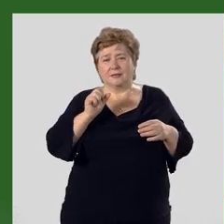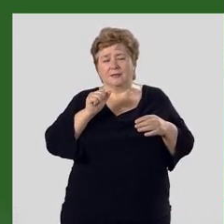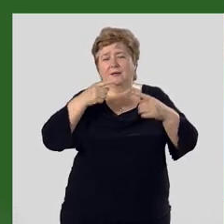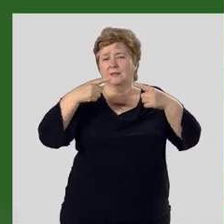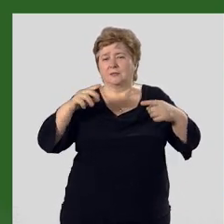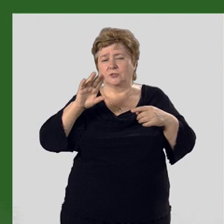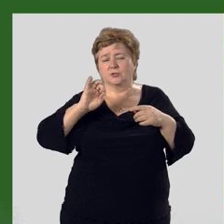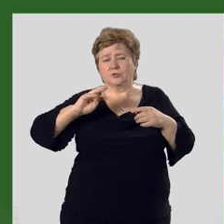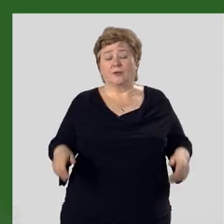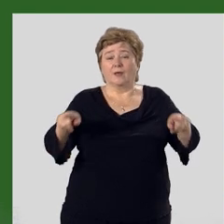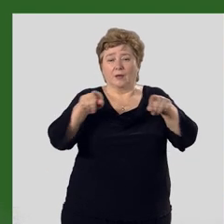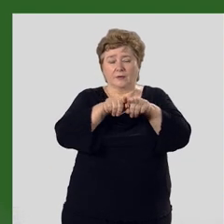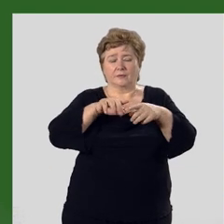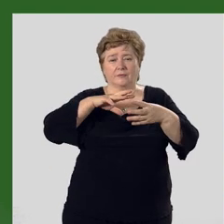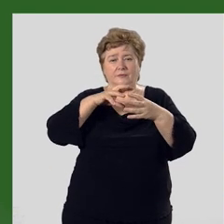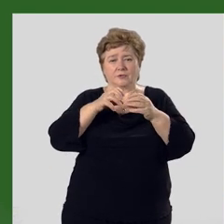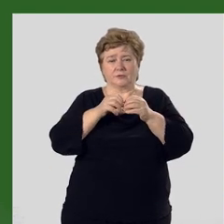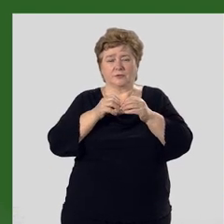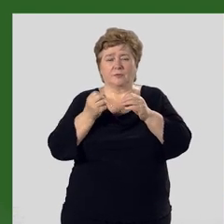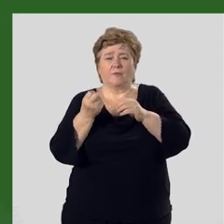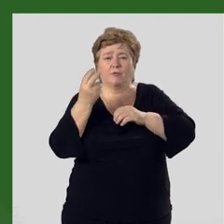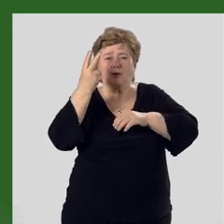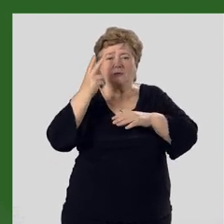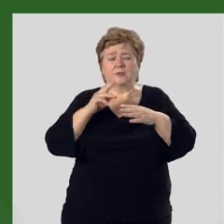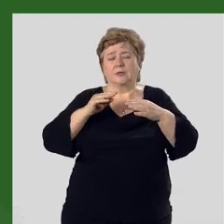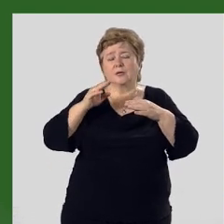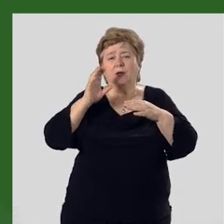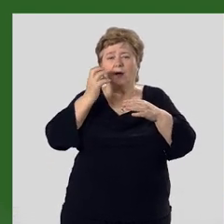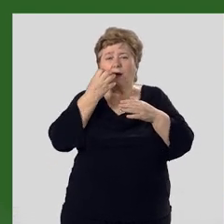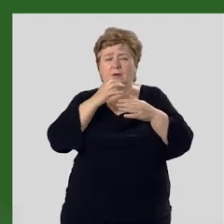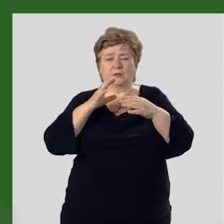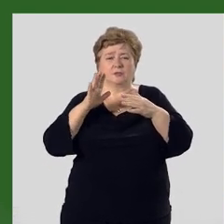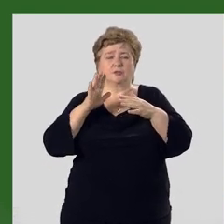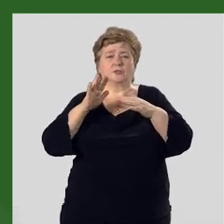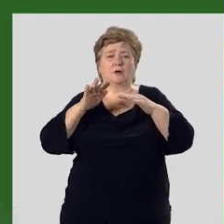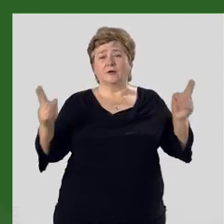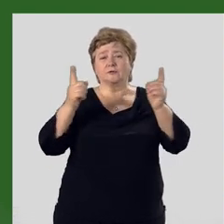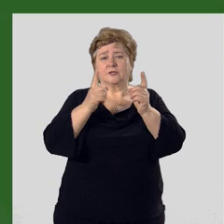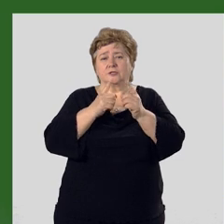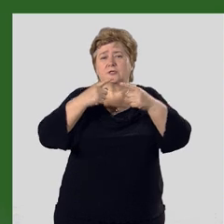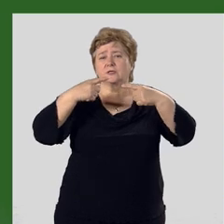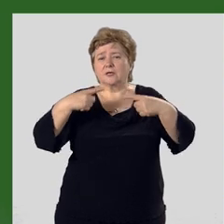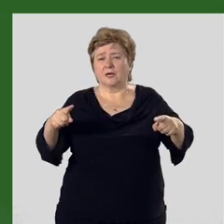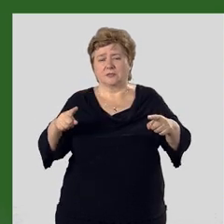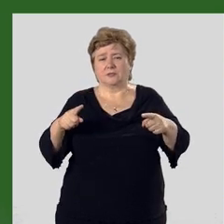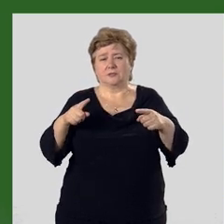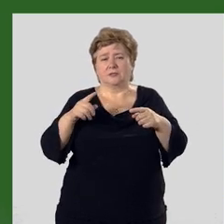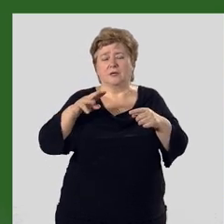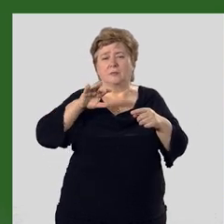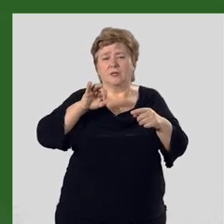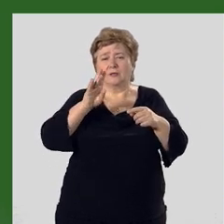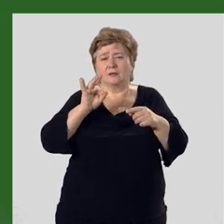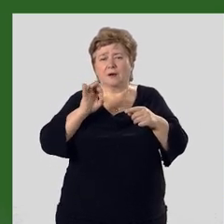различные соли. А также в результате вулканизма и термальных процессов здесь встречаются самые различные